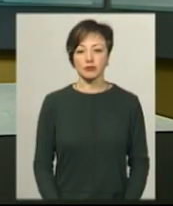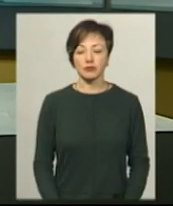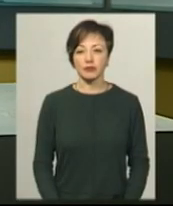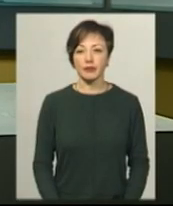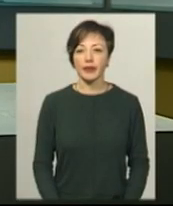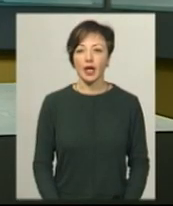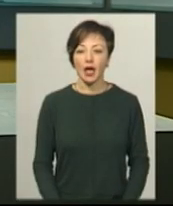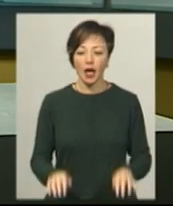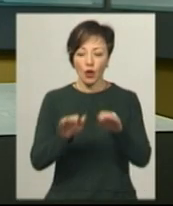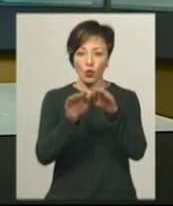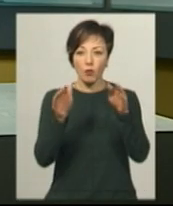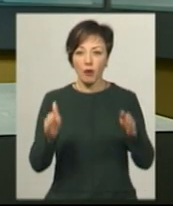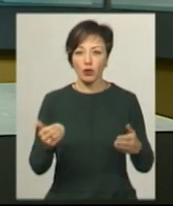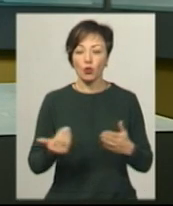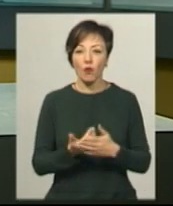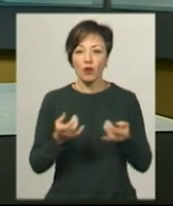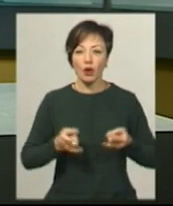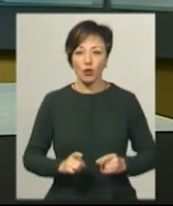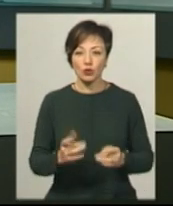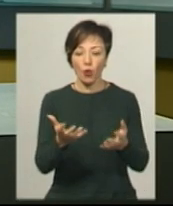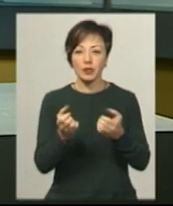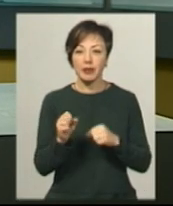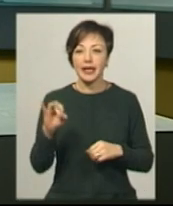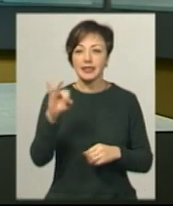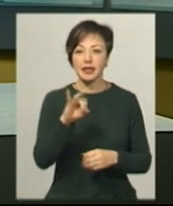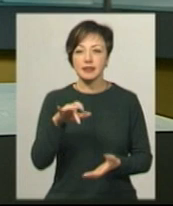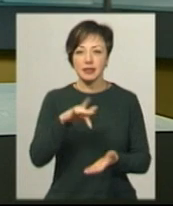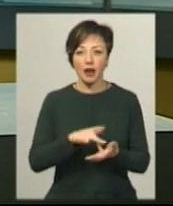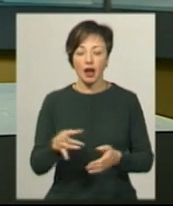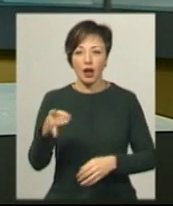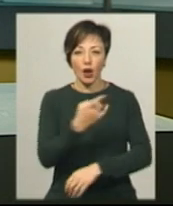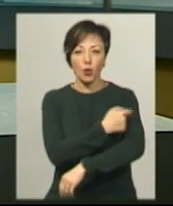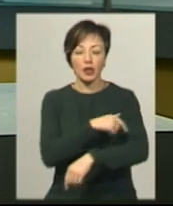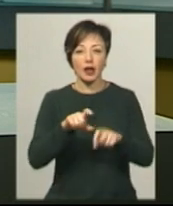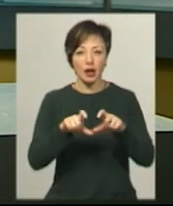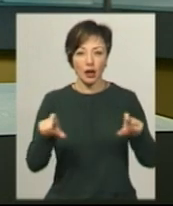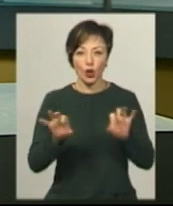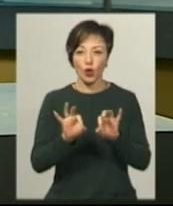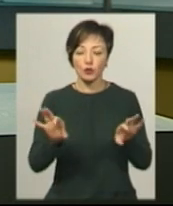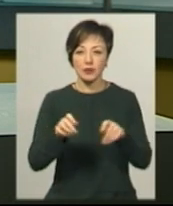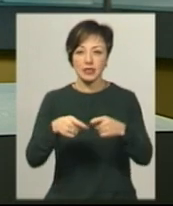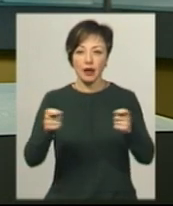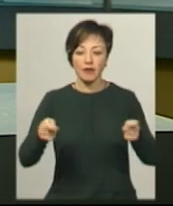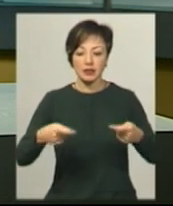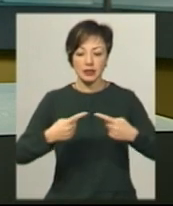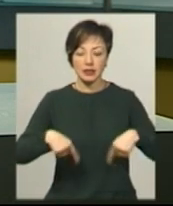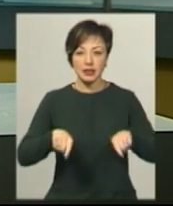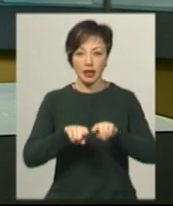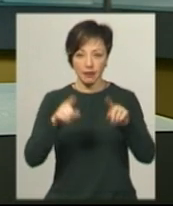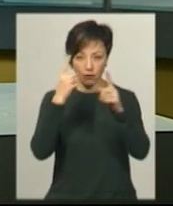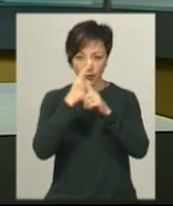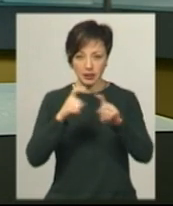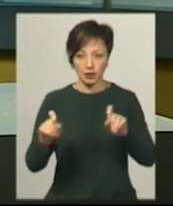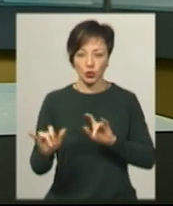Інкубатор для новонароджених сьогодні отримала Ізяславська центральна районна лікарня. Про це розповів завідувач сектору інформаційної